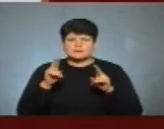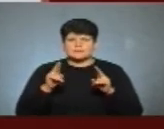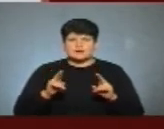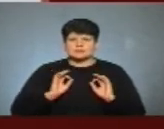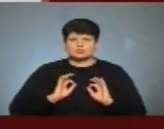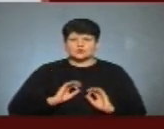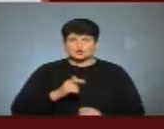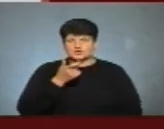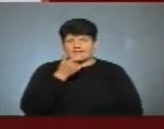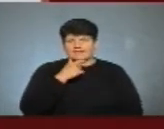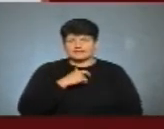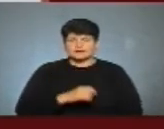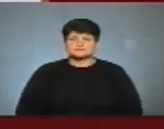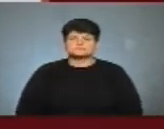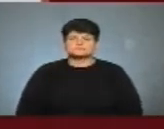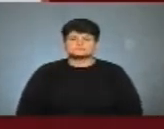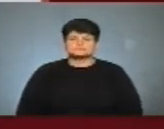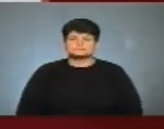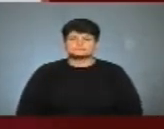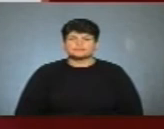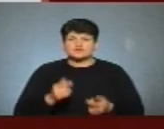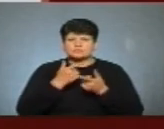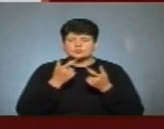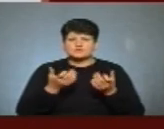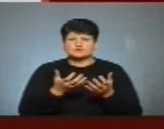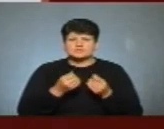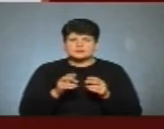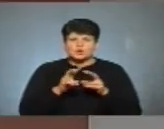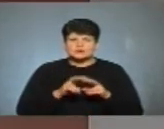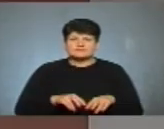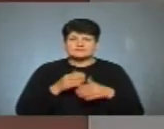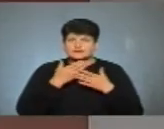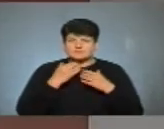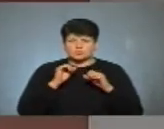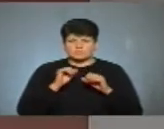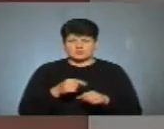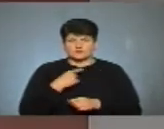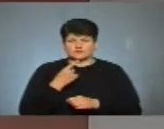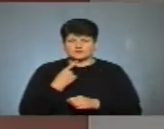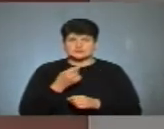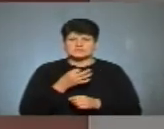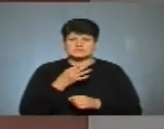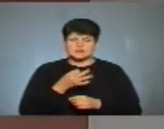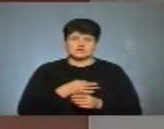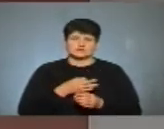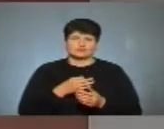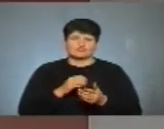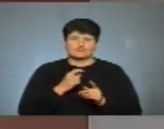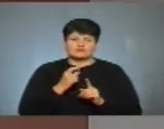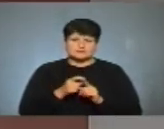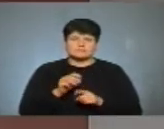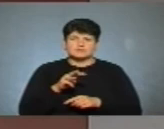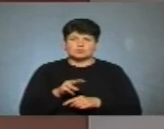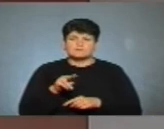прокурорської етики. Інформацію, отриману під час розслідування, не мають права розголошувати. Йдеться у відповіді. Нагадаю,